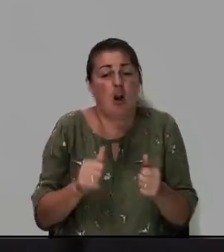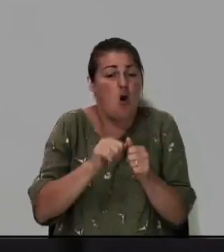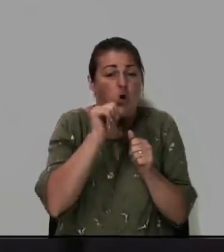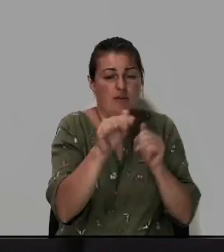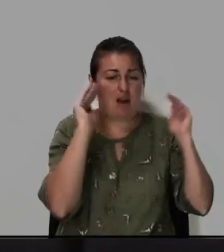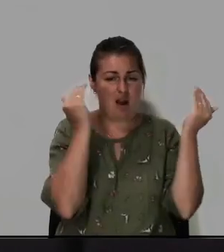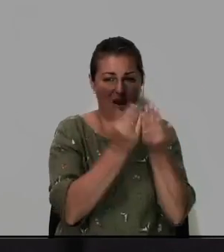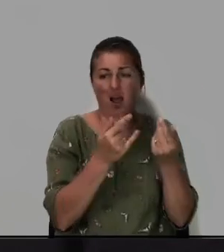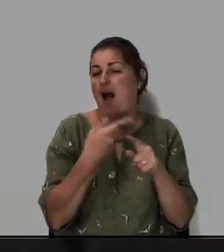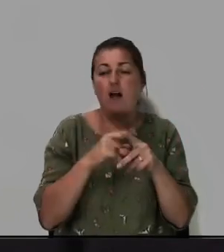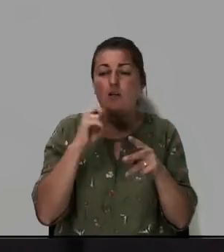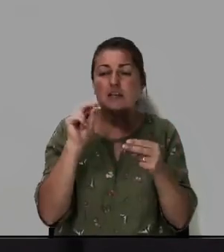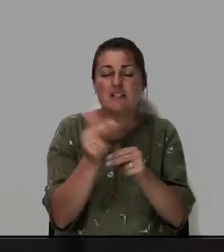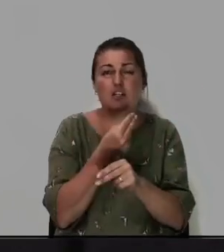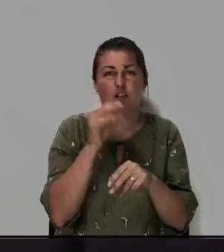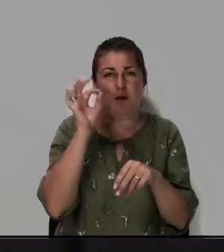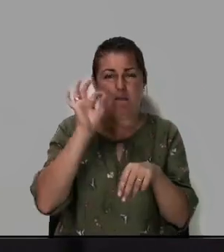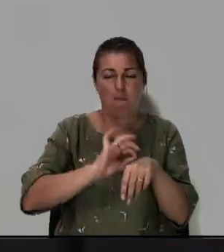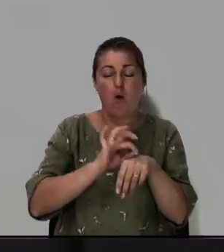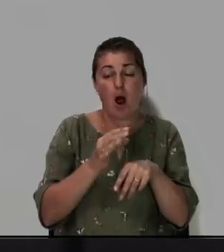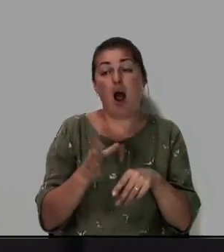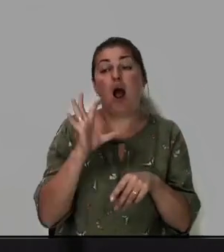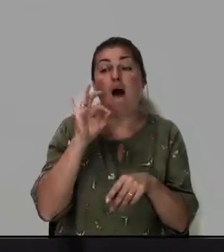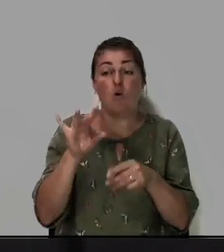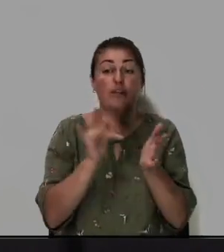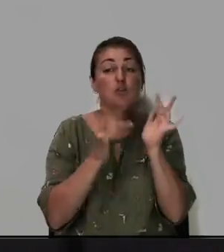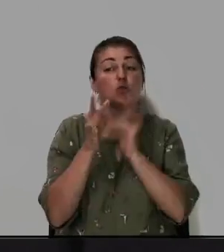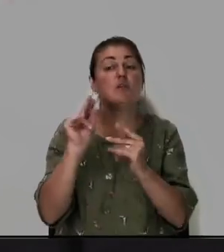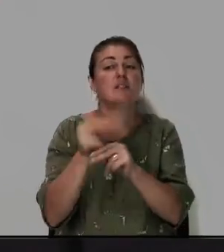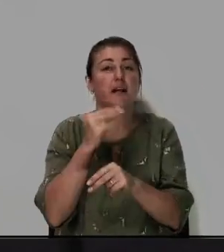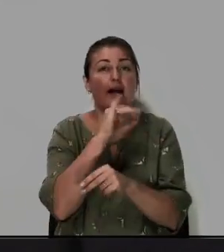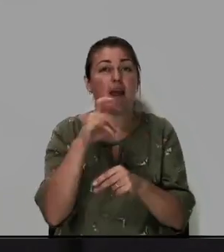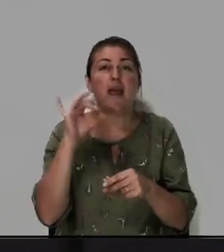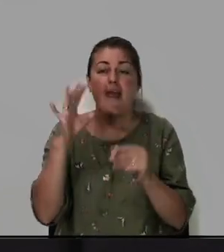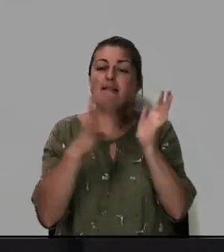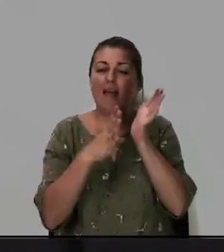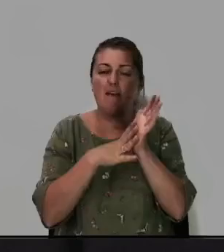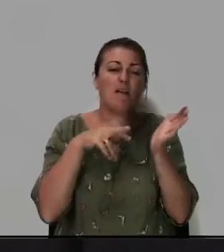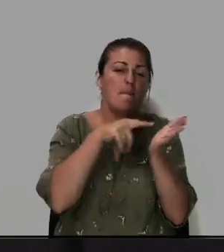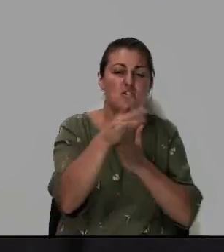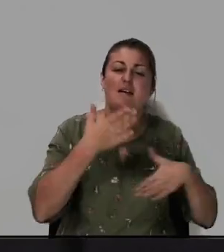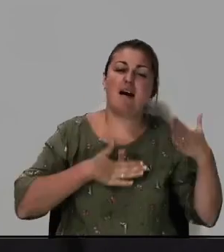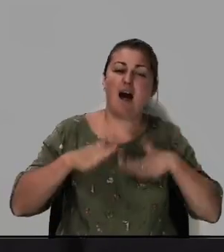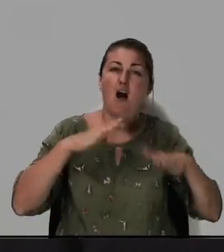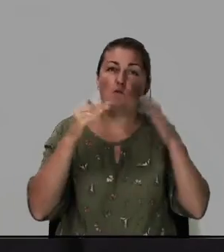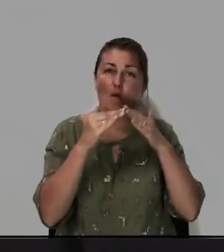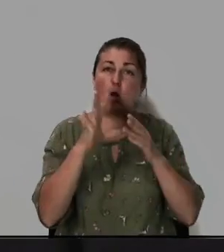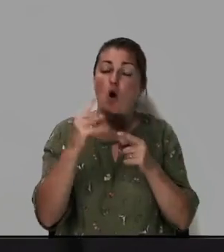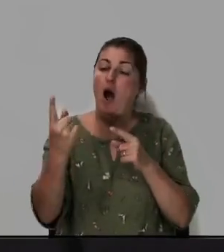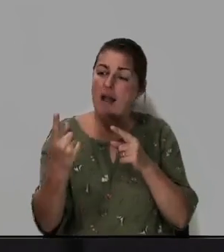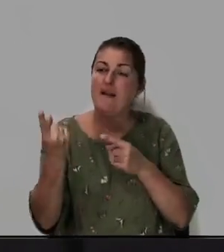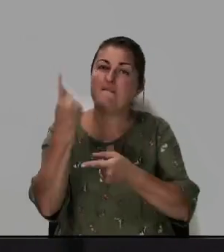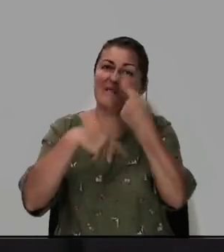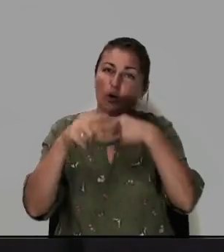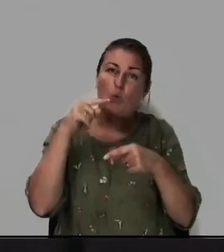неизлечимая проказа. И вот Иисус исцелил их. И девять пошли радостно в дом, но один вернулся